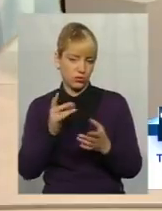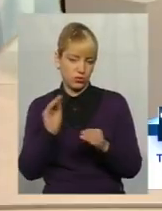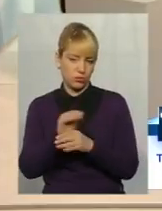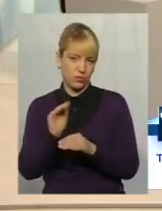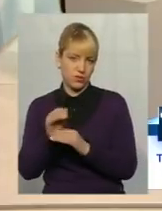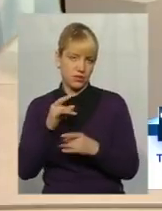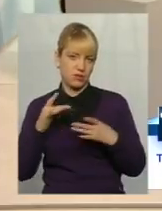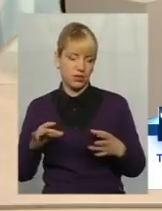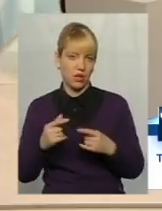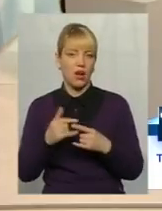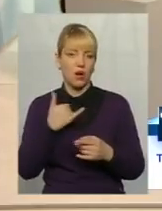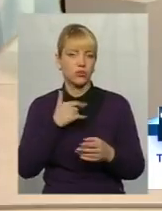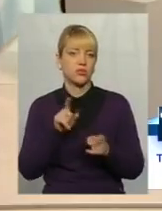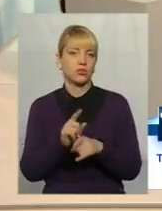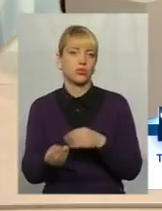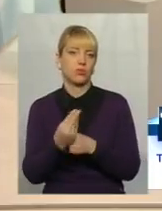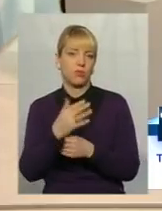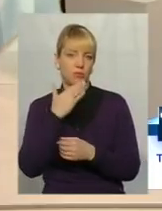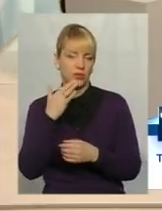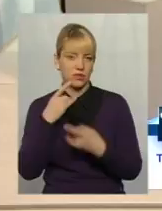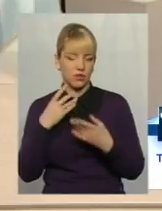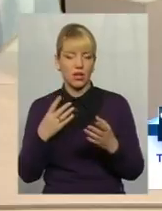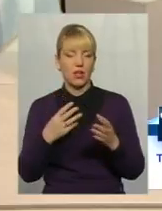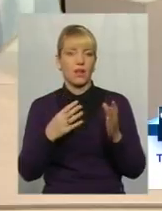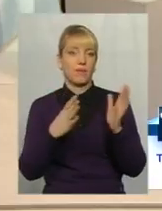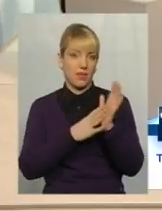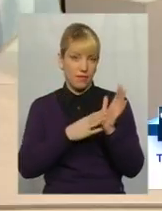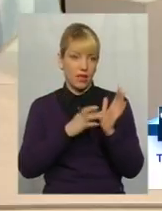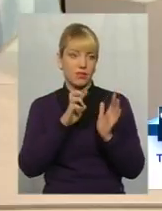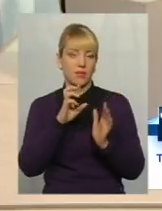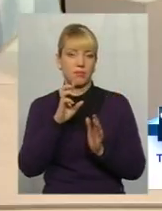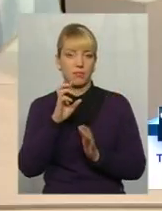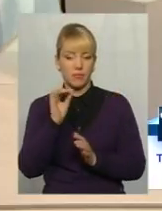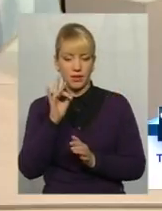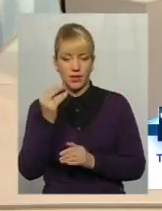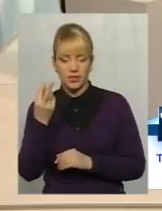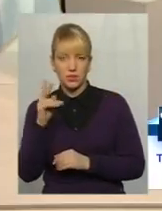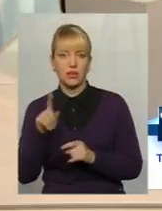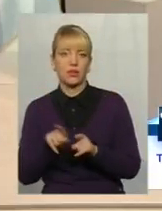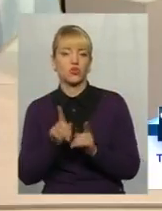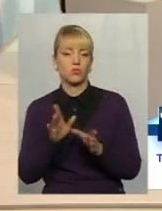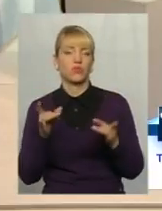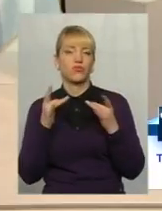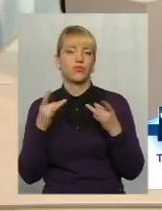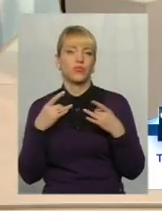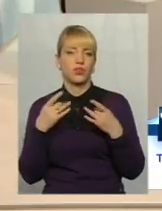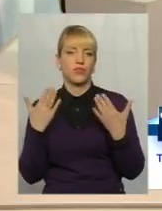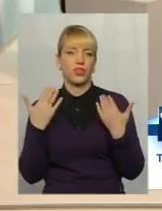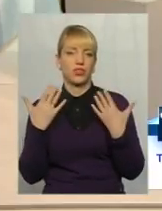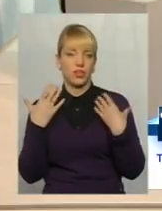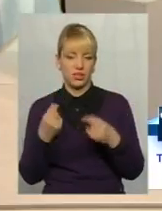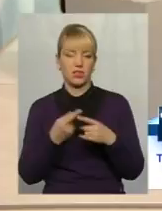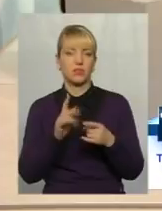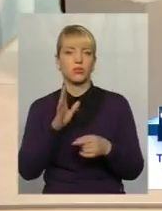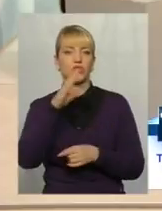'явилось свят все одно. От 9 березня також буде вихідний день. 9 березня ми святкуємо Шевченків